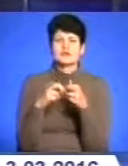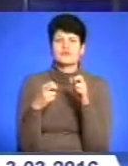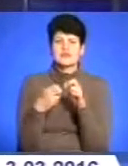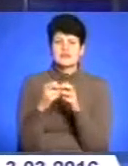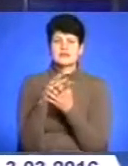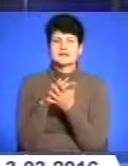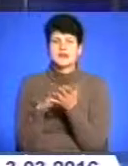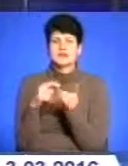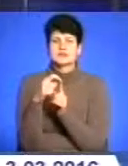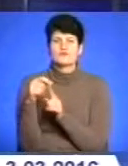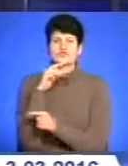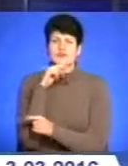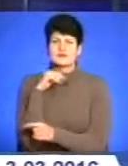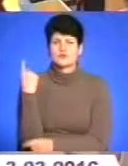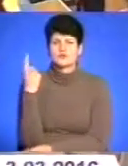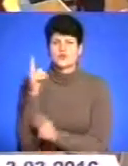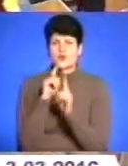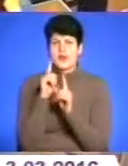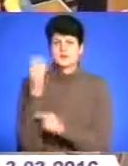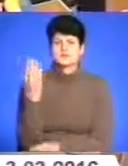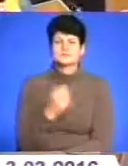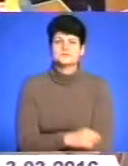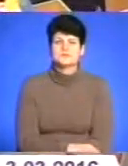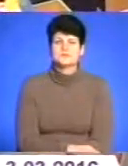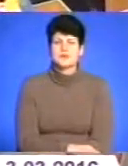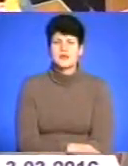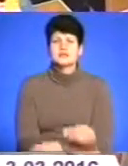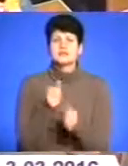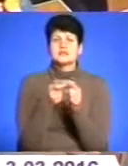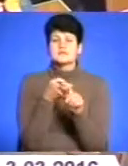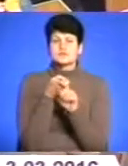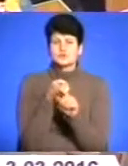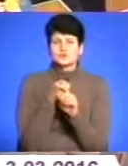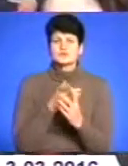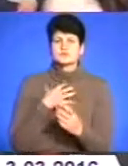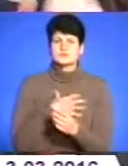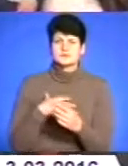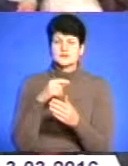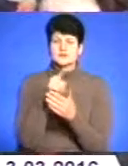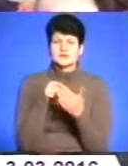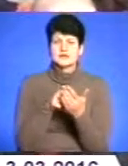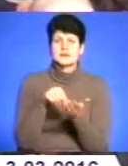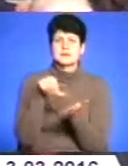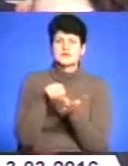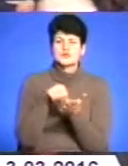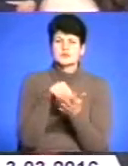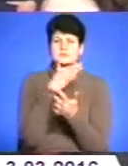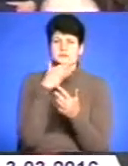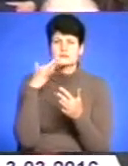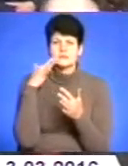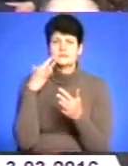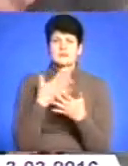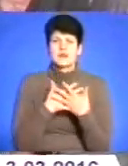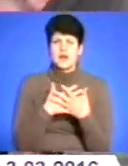Далі слово за Чернівецькою облорадою. Попри актуальні питання порядку денного, присутність десятків активістів у